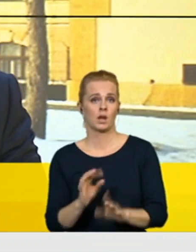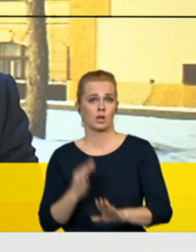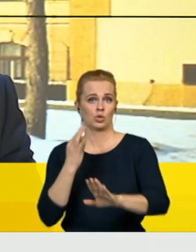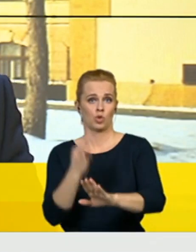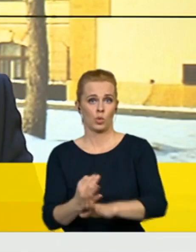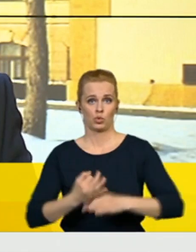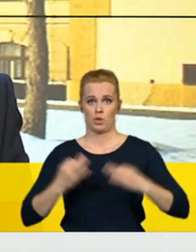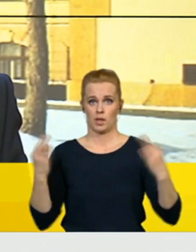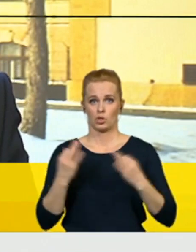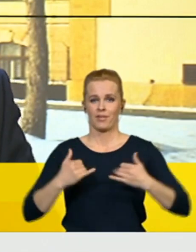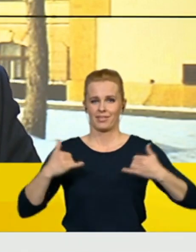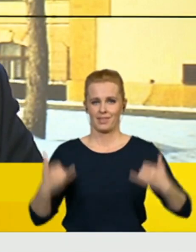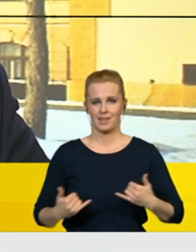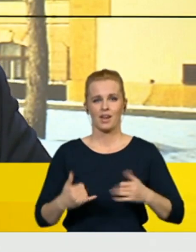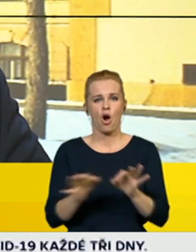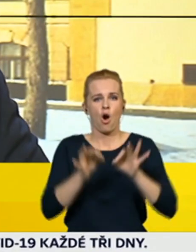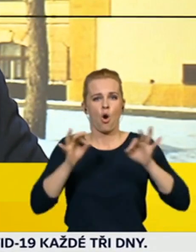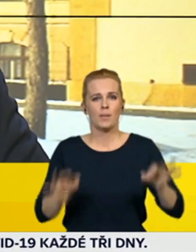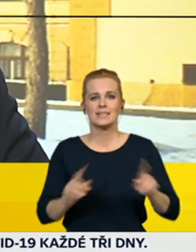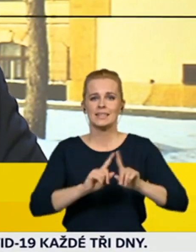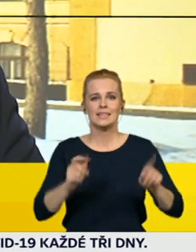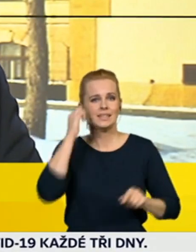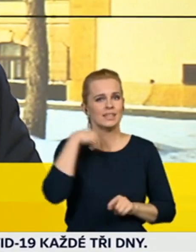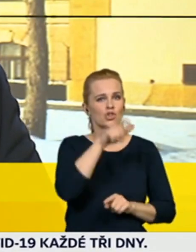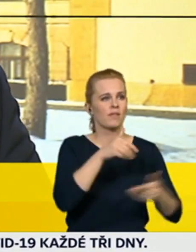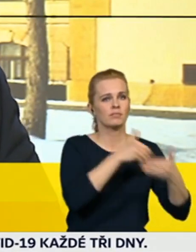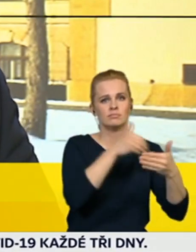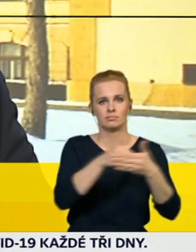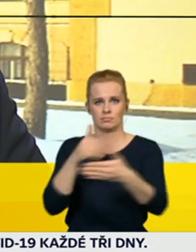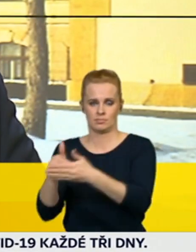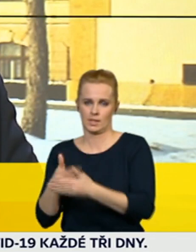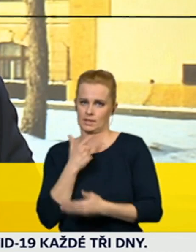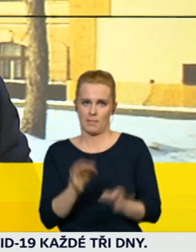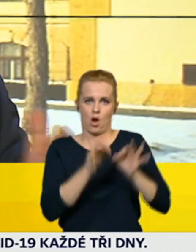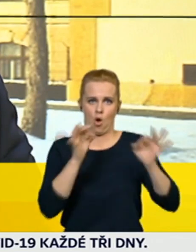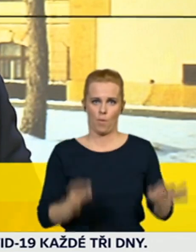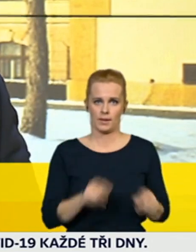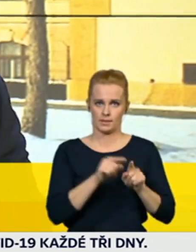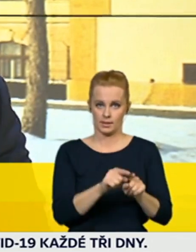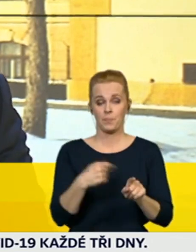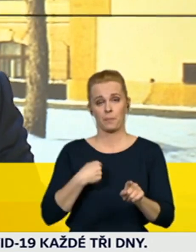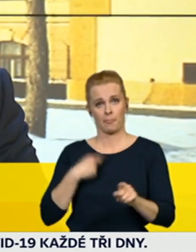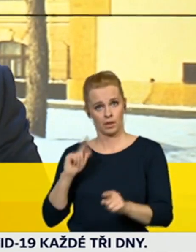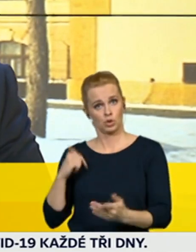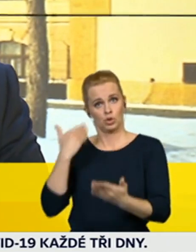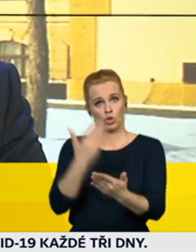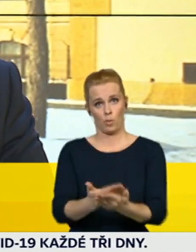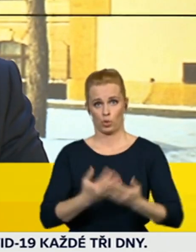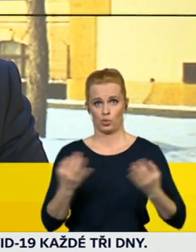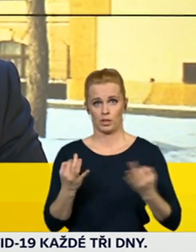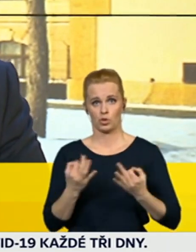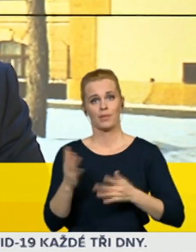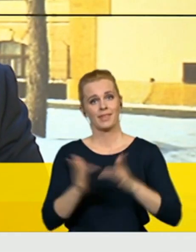respektive na nezbytě nutnou míru omezili kontakty s jinými osobami a doporučujeme, to jsou takové ty návštěvy v rodinách,